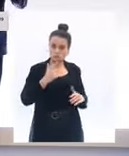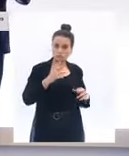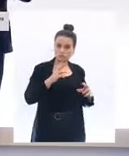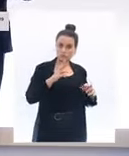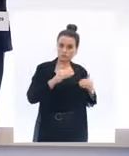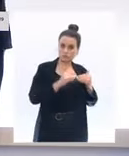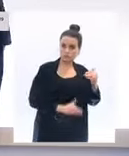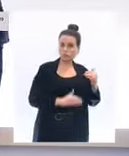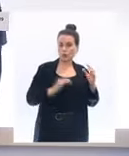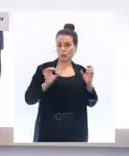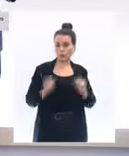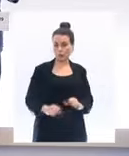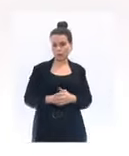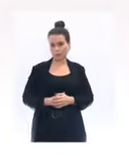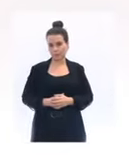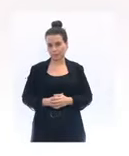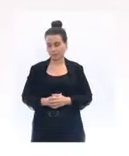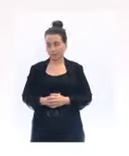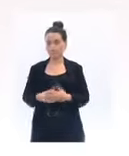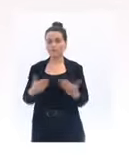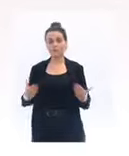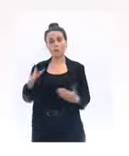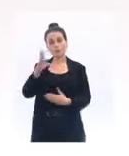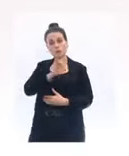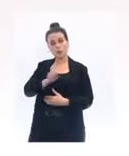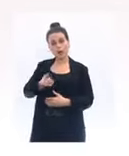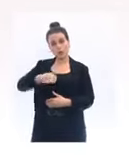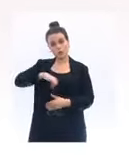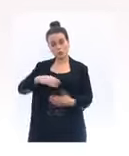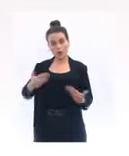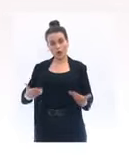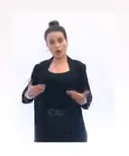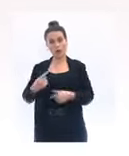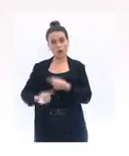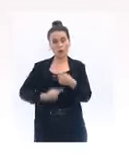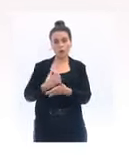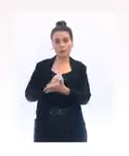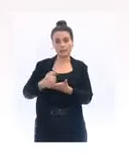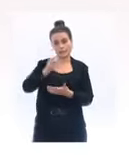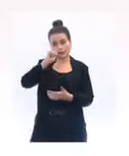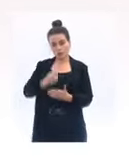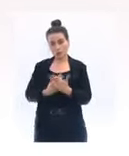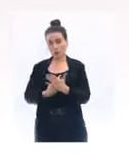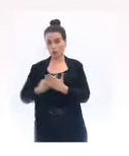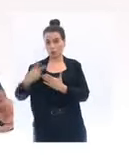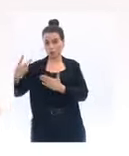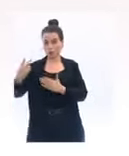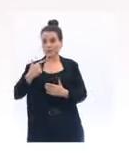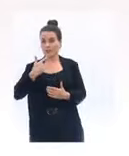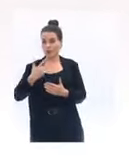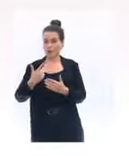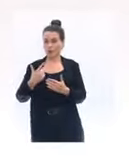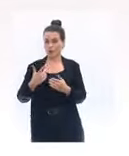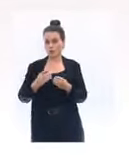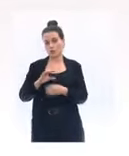Sachant, je le précise, que nous testons toujours plus ce qui a un effet mécanique que de faire monter le taux d